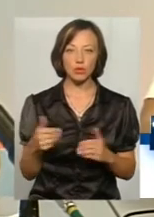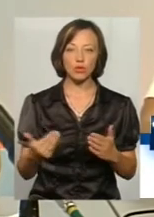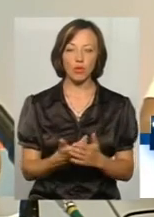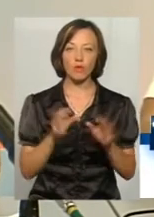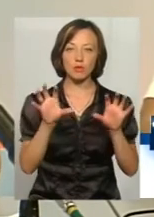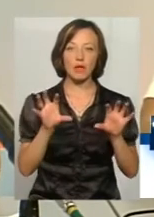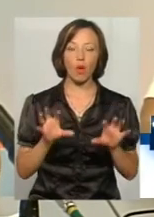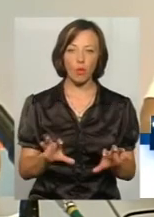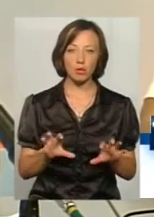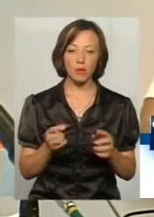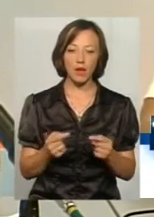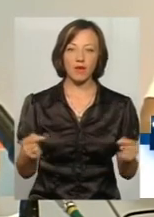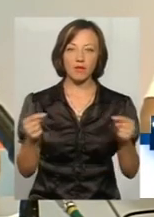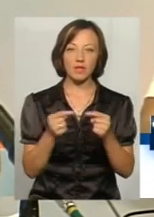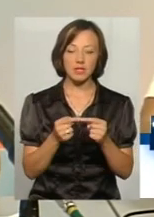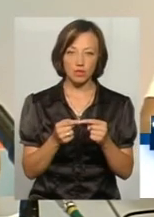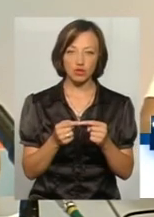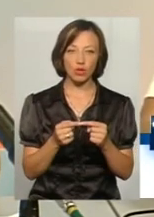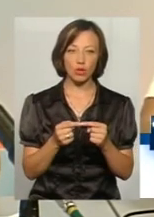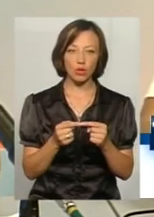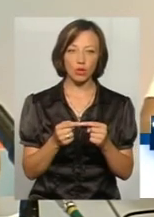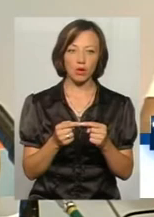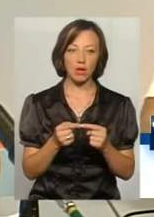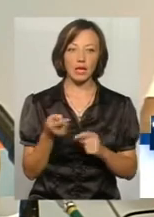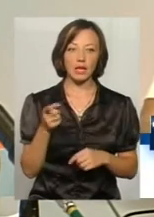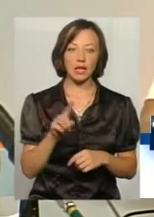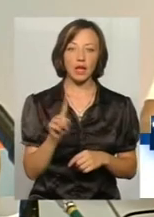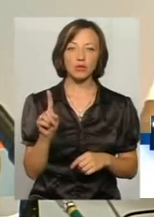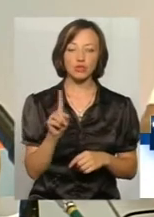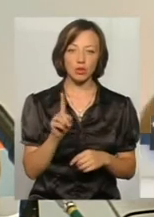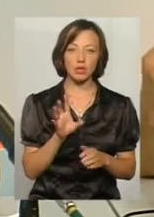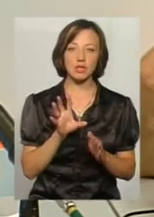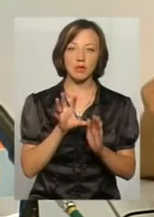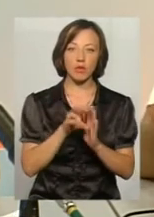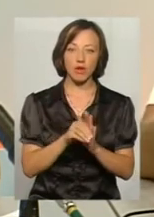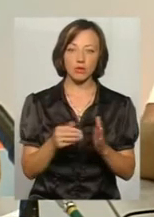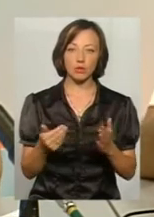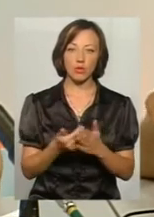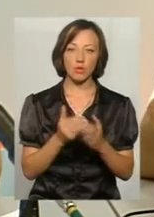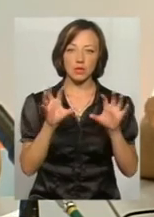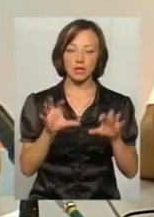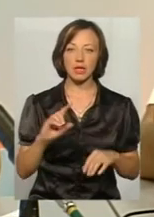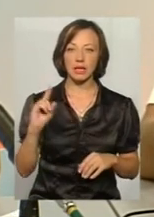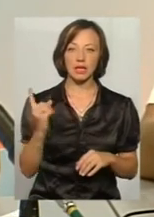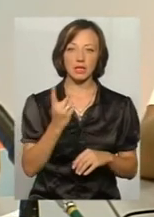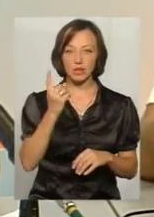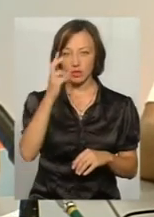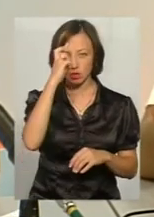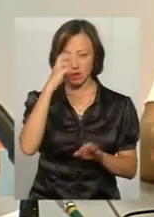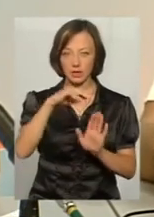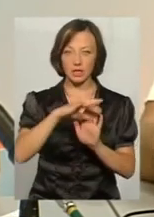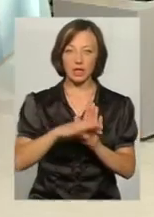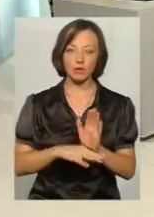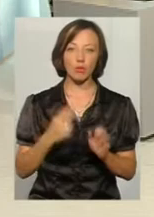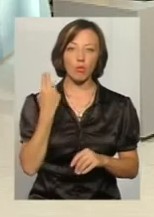законом визначено саме те, що запроваджується новим законом єдиний державний реєстр